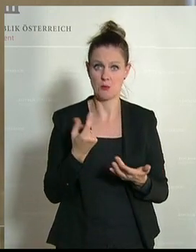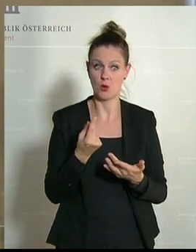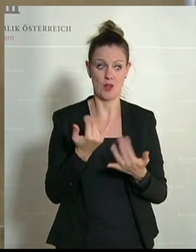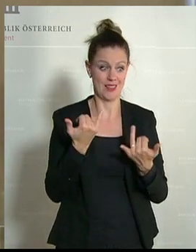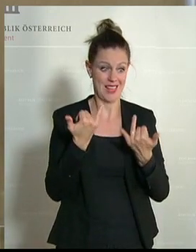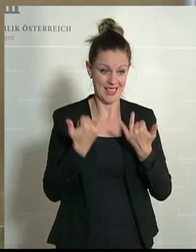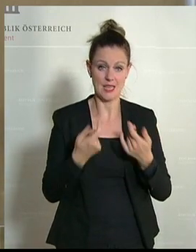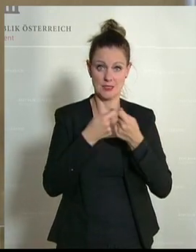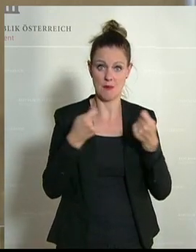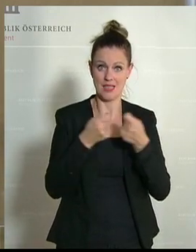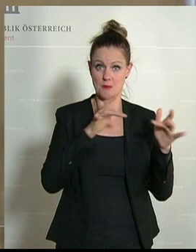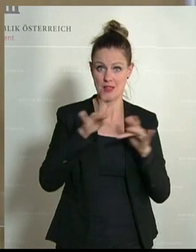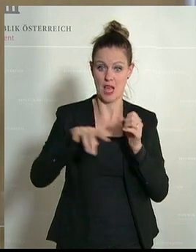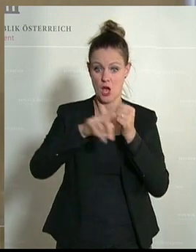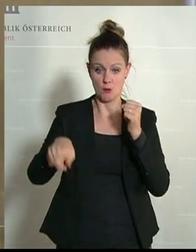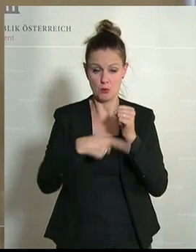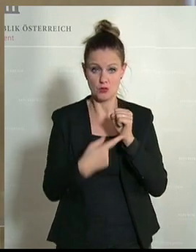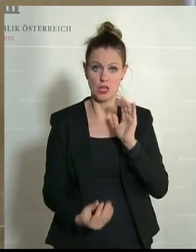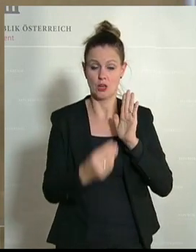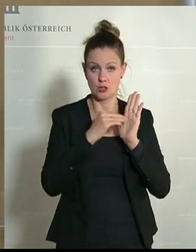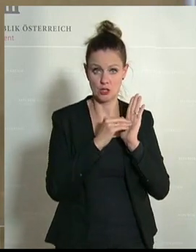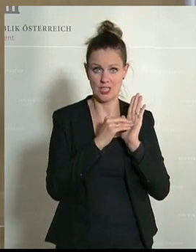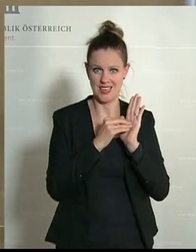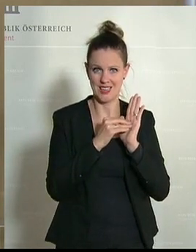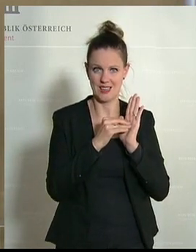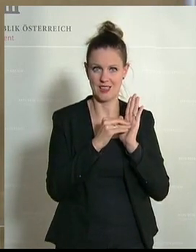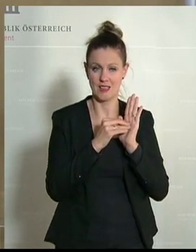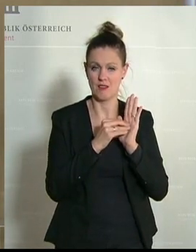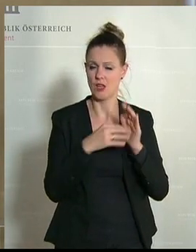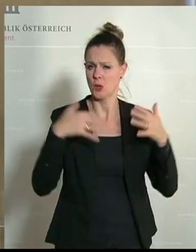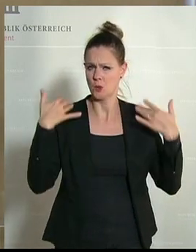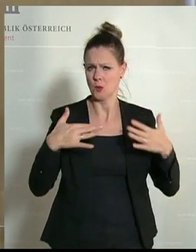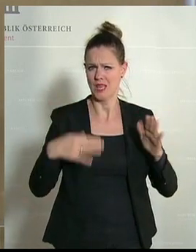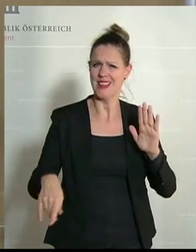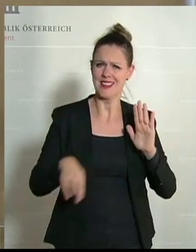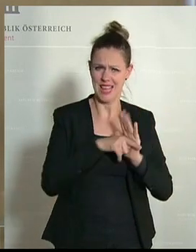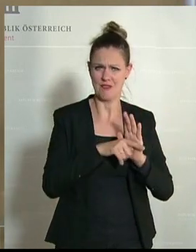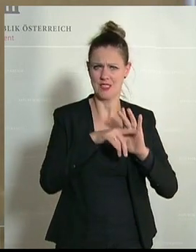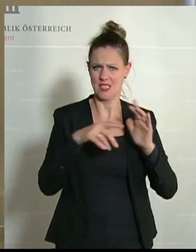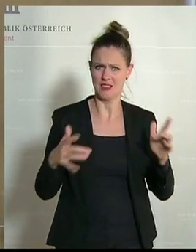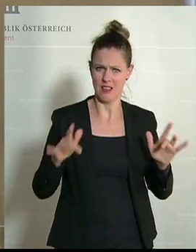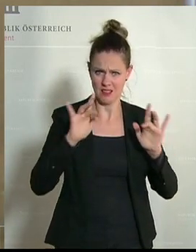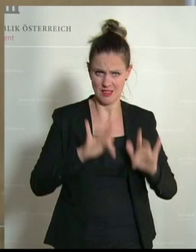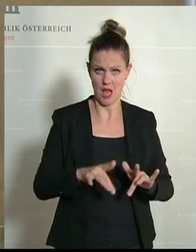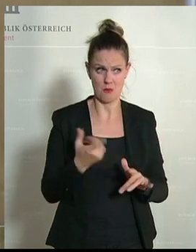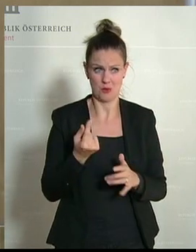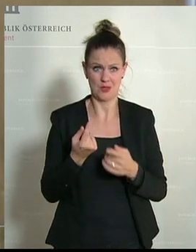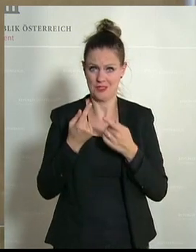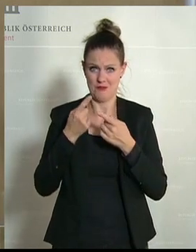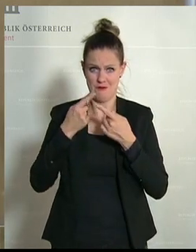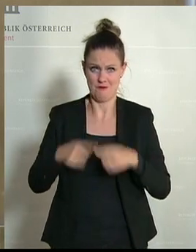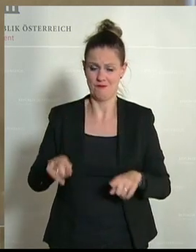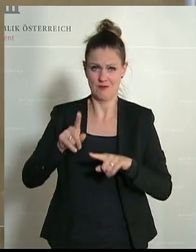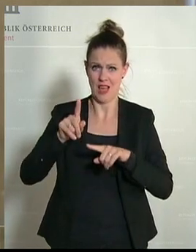Maßnahmen setzen, die auch im Budget vorsehen, dass wir ein riesiges Defizit produzieren, dann haben wir den falschen Ansatz